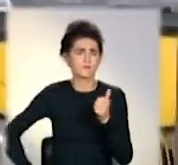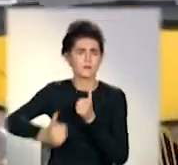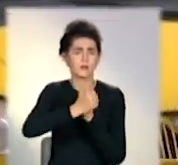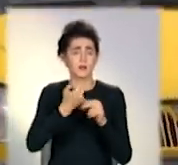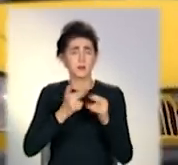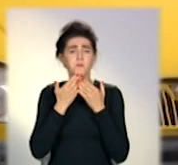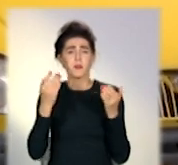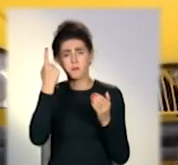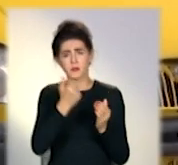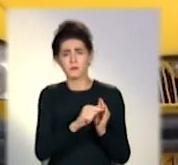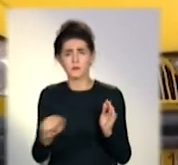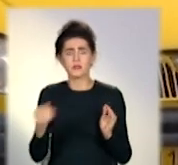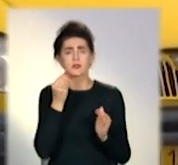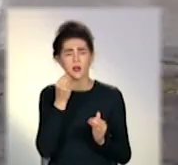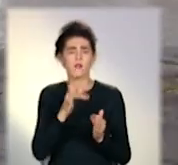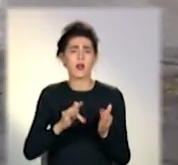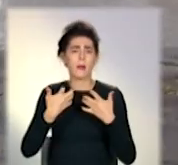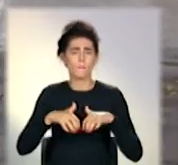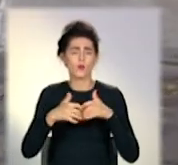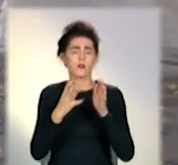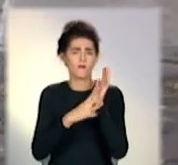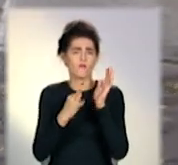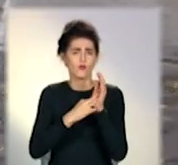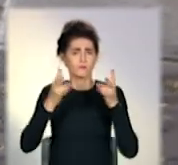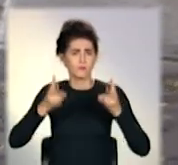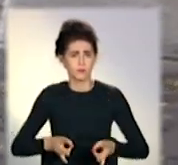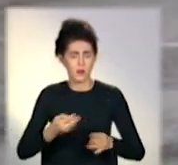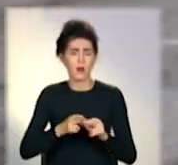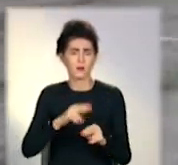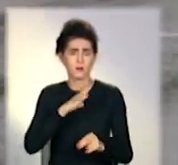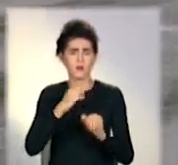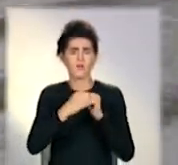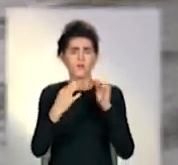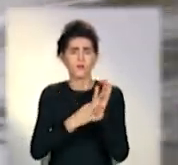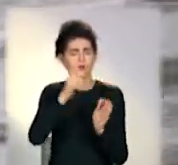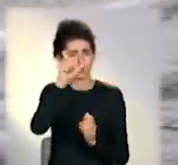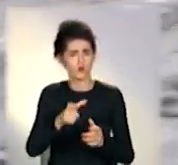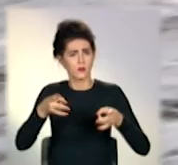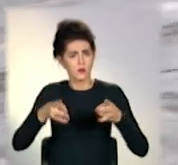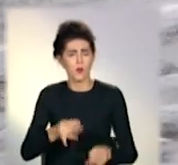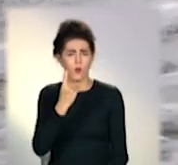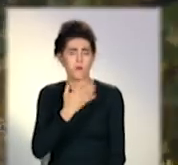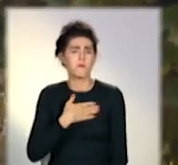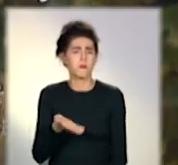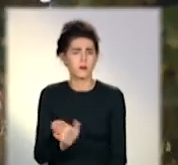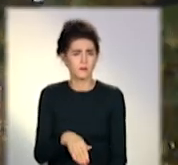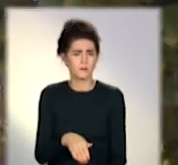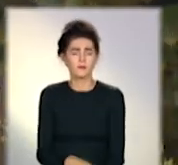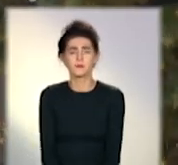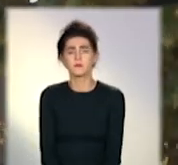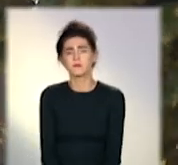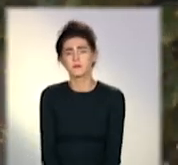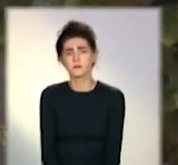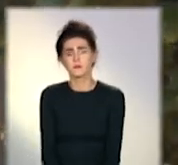'янську та Крематорську сталося 98 аварій. У них постраждали 18 осіб і одна загинула. Марія Сергійова,